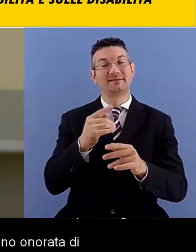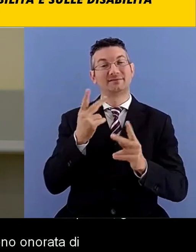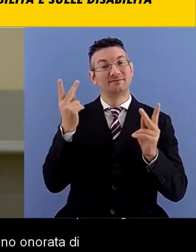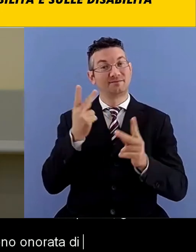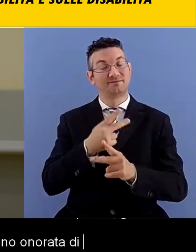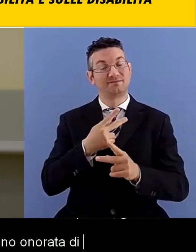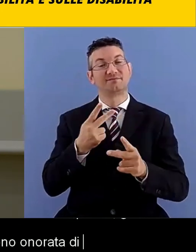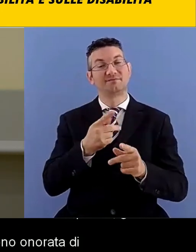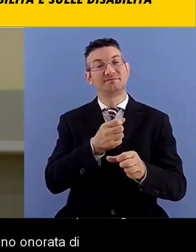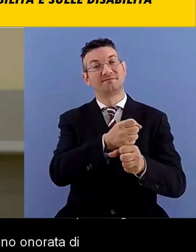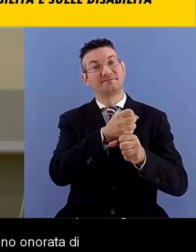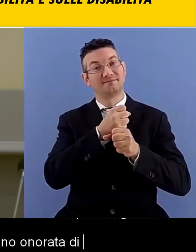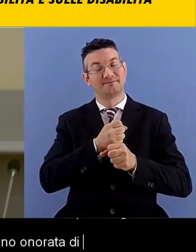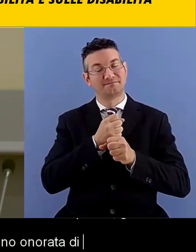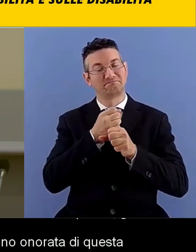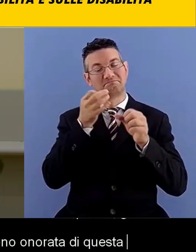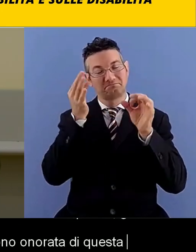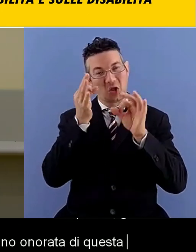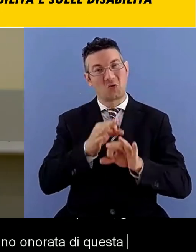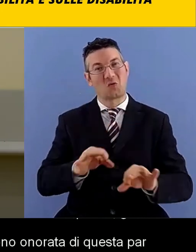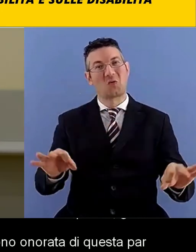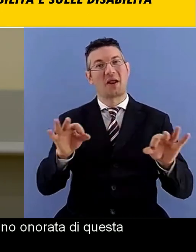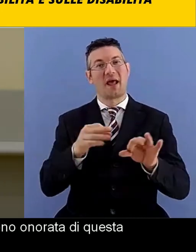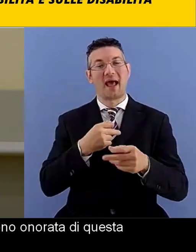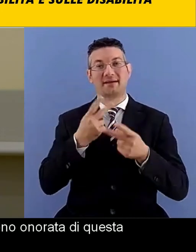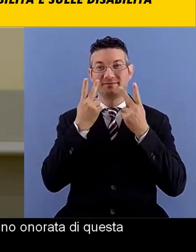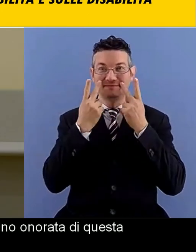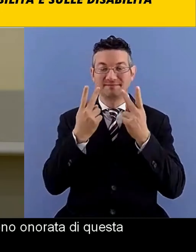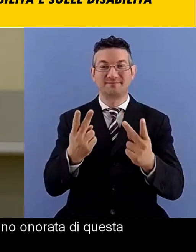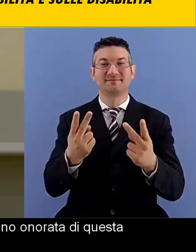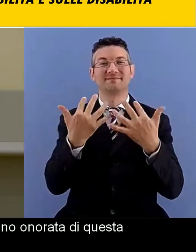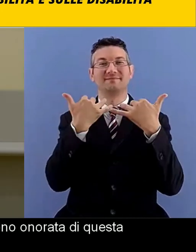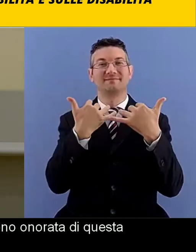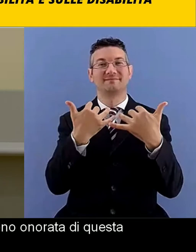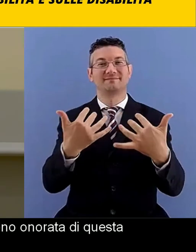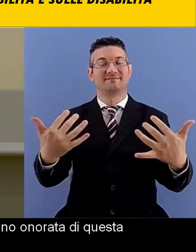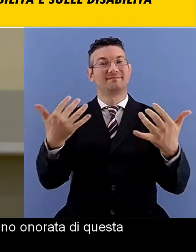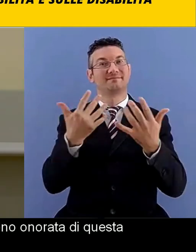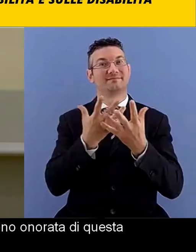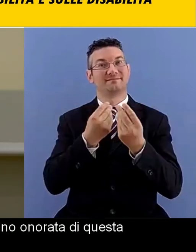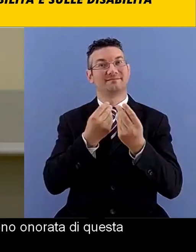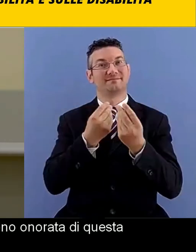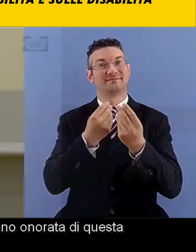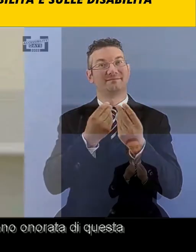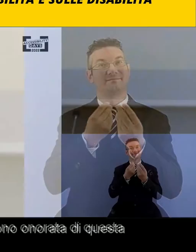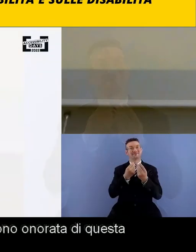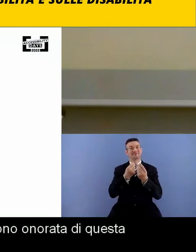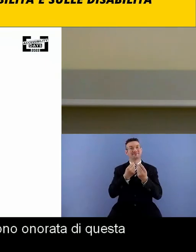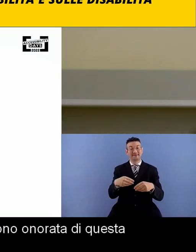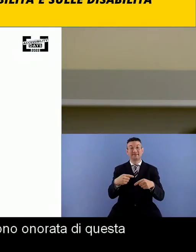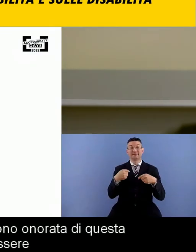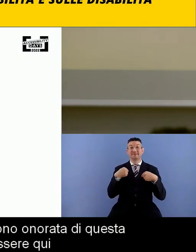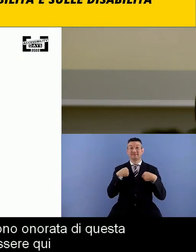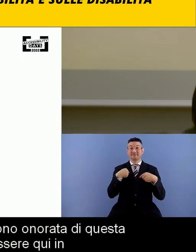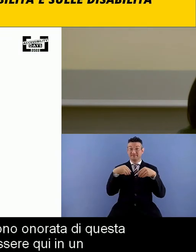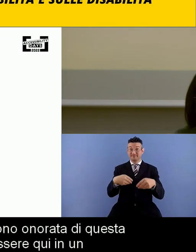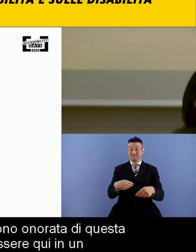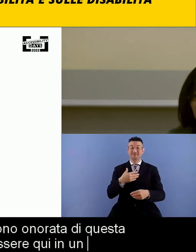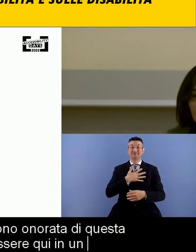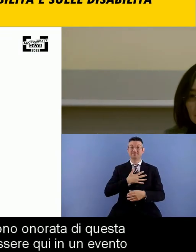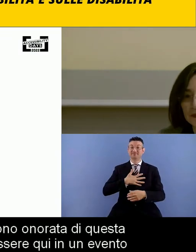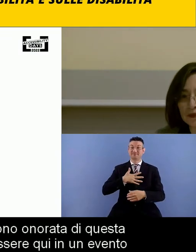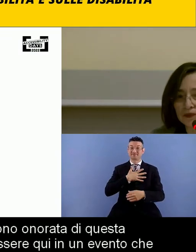partecipazione così estesa mi fa molto piacere essere qui in un evento che ogni anno